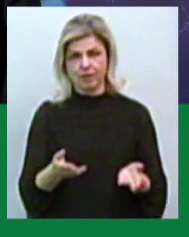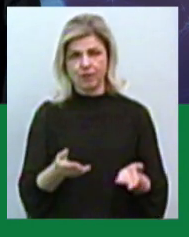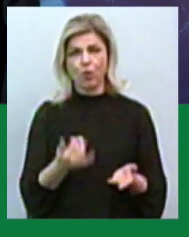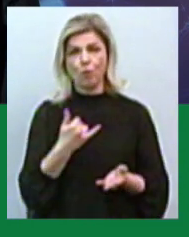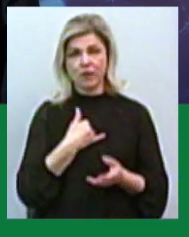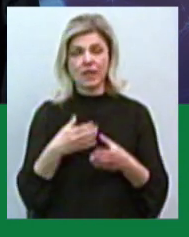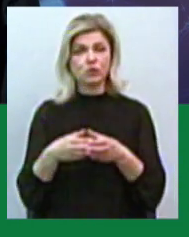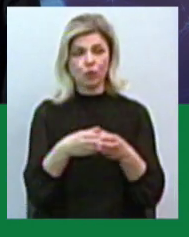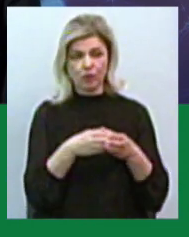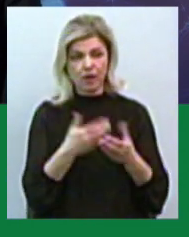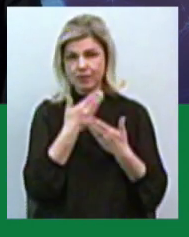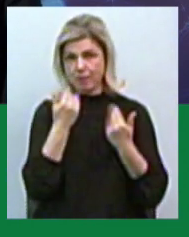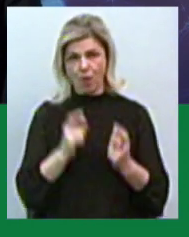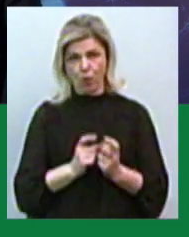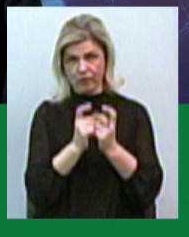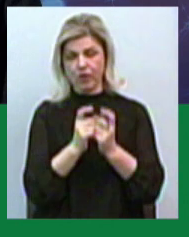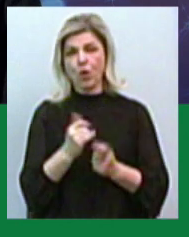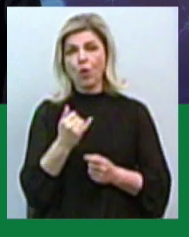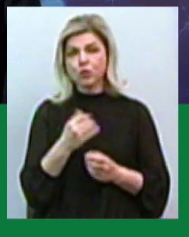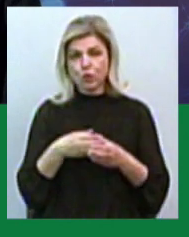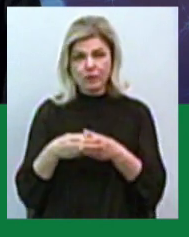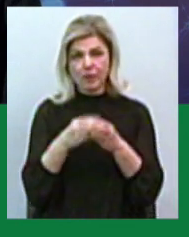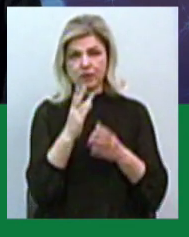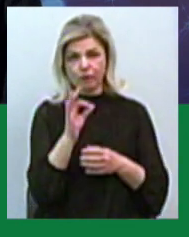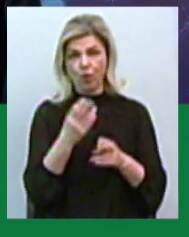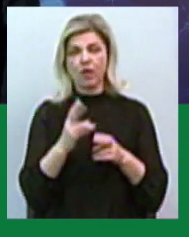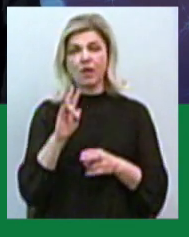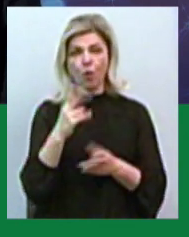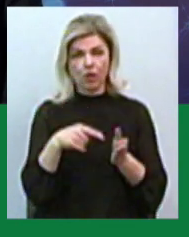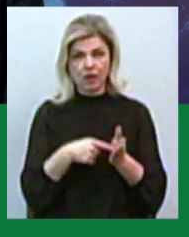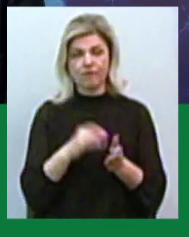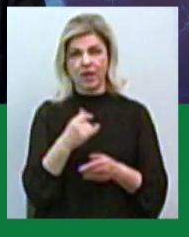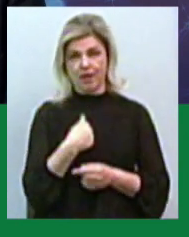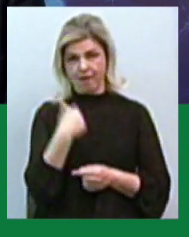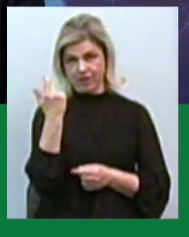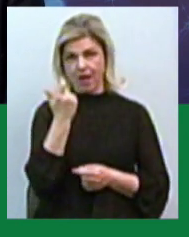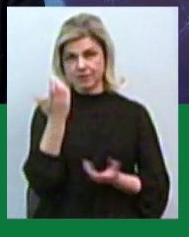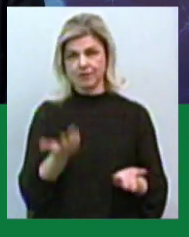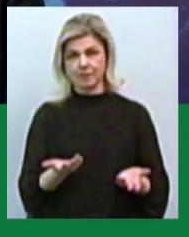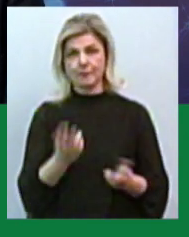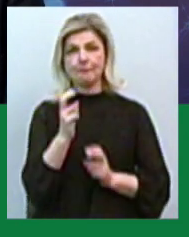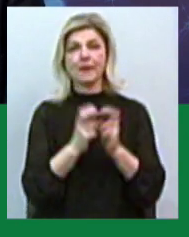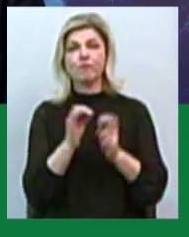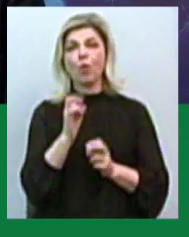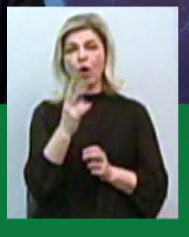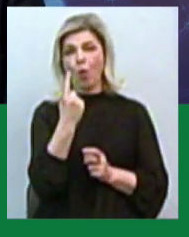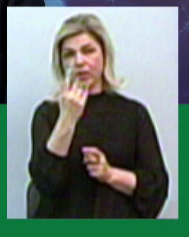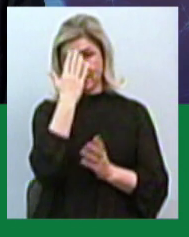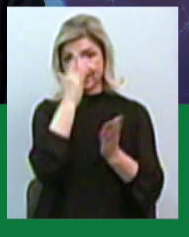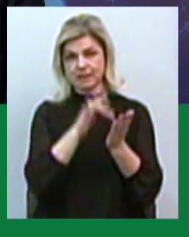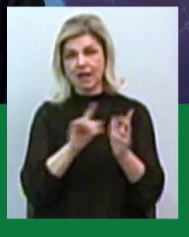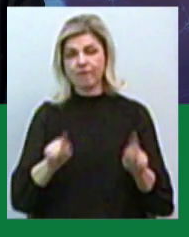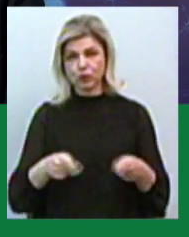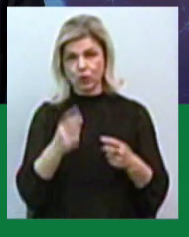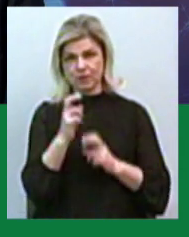суспільство немає конфлікту. Суспільство, Миколаїв і я у нас, і у заводу Океану одна ціль, відродження заводу.